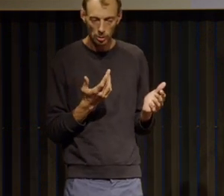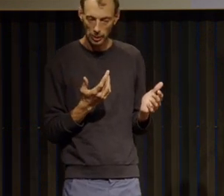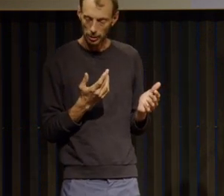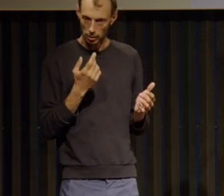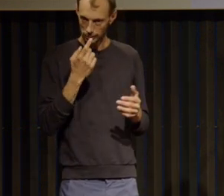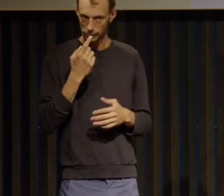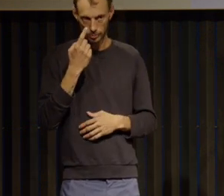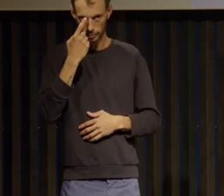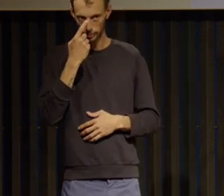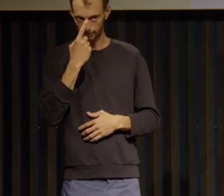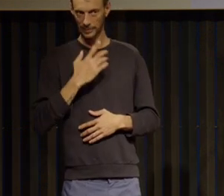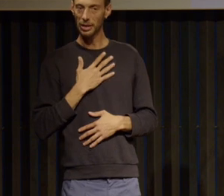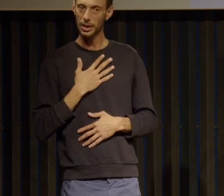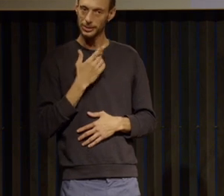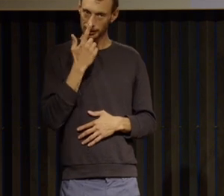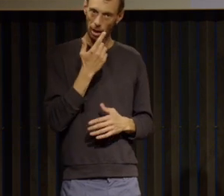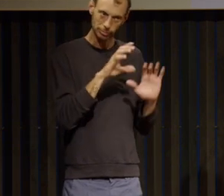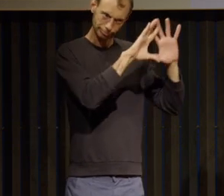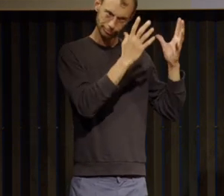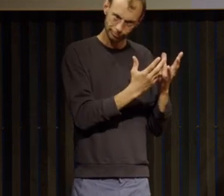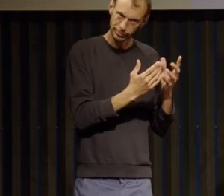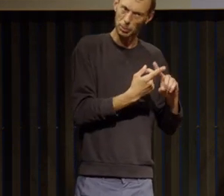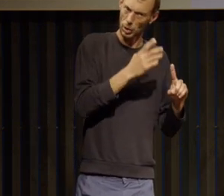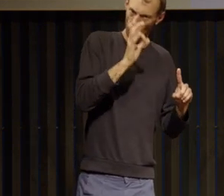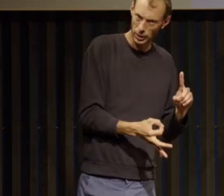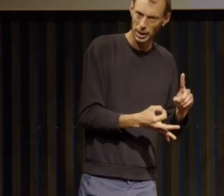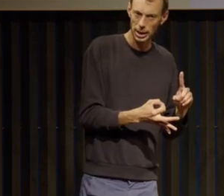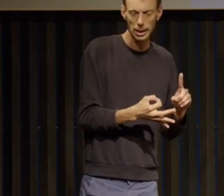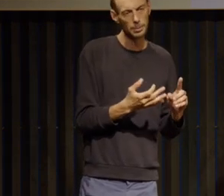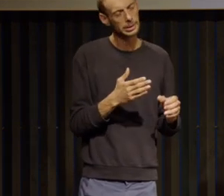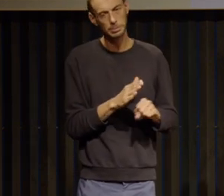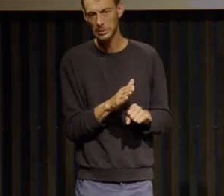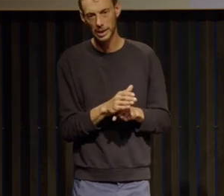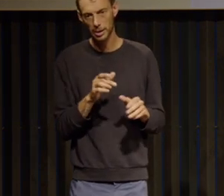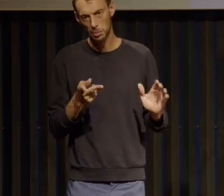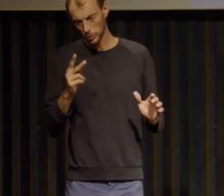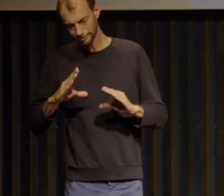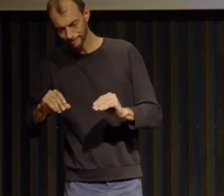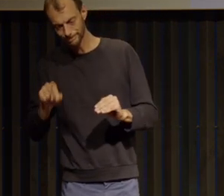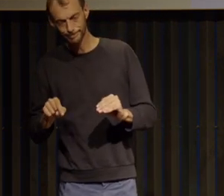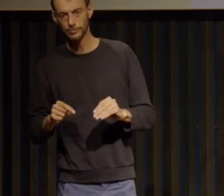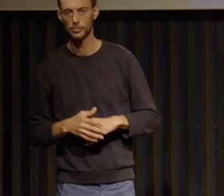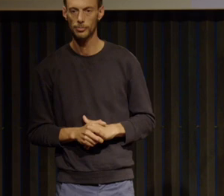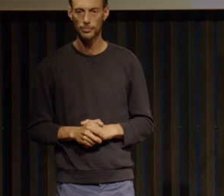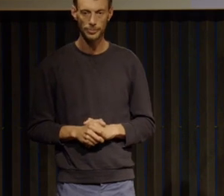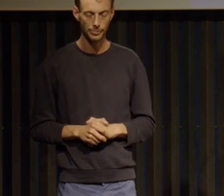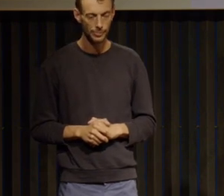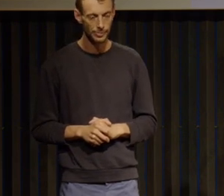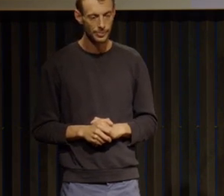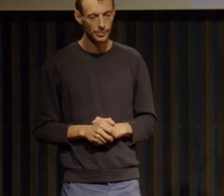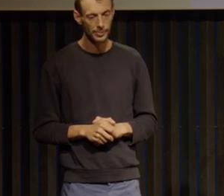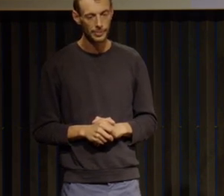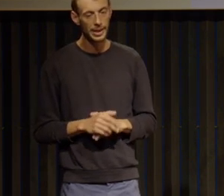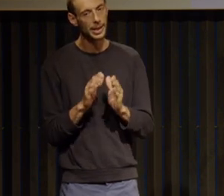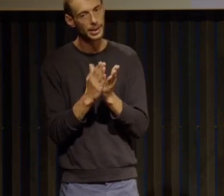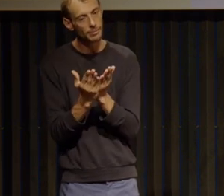important mais pas suffisant pour guérir voilà ce livre s'adresse particulièrement aux jeunes femmes nous